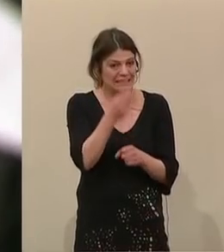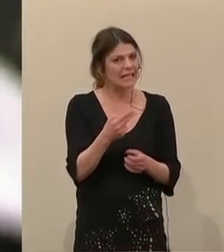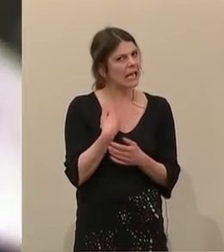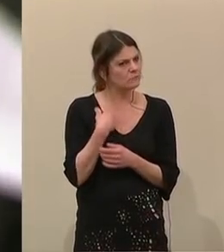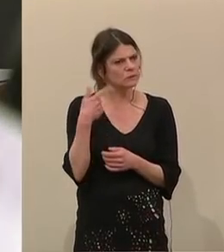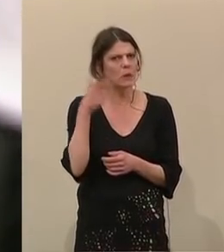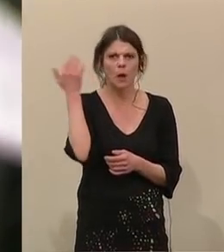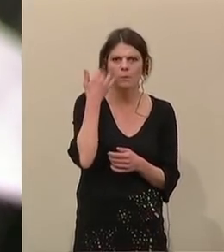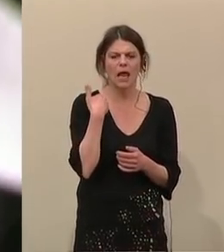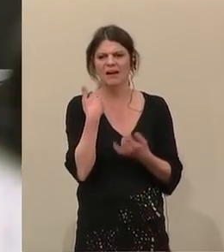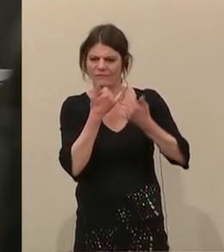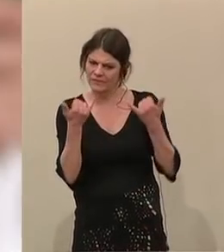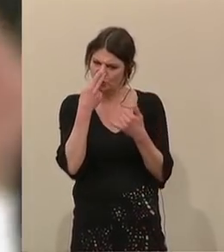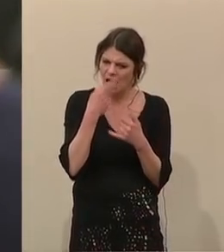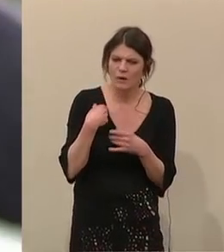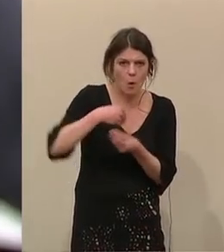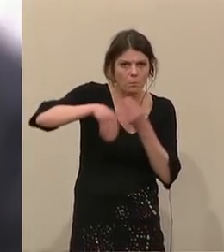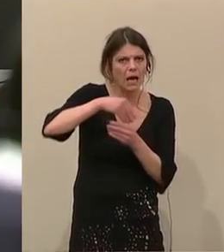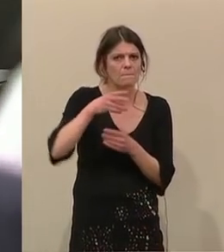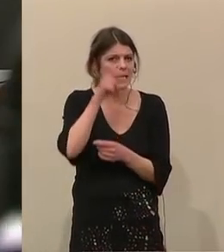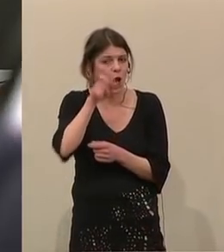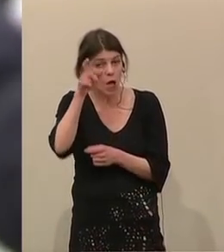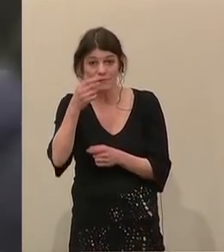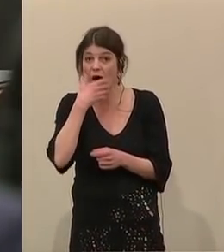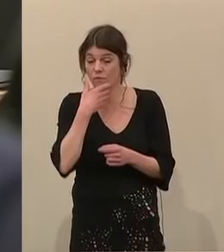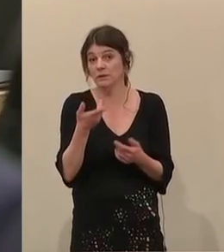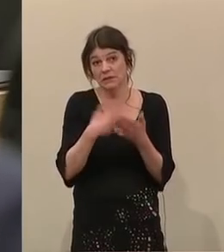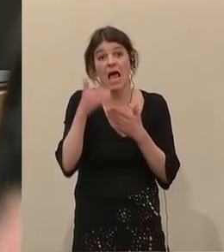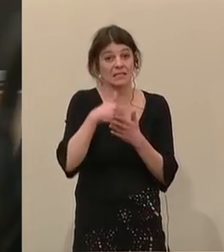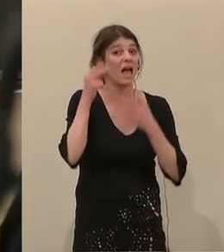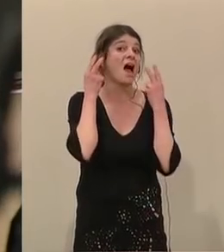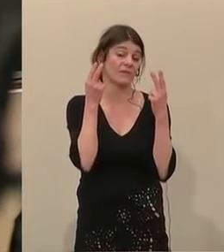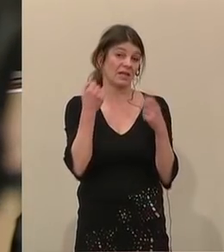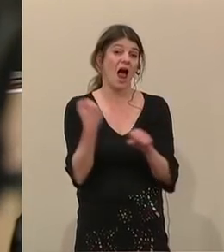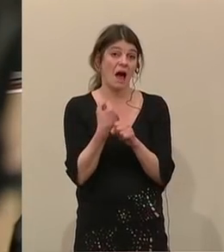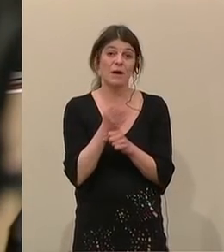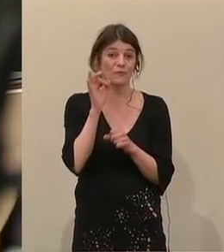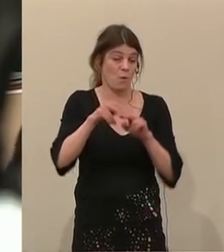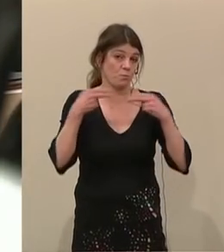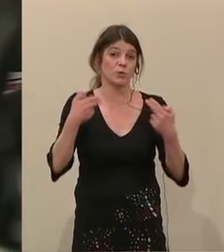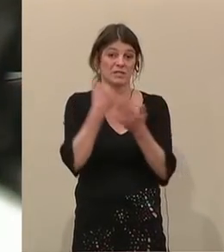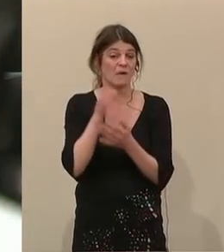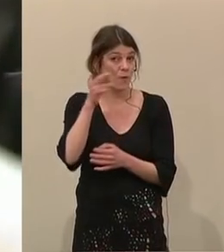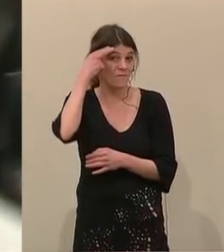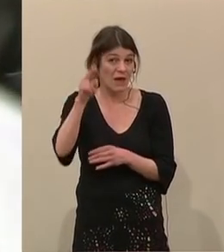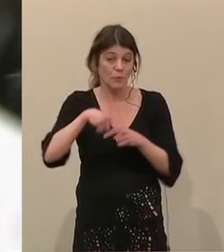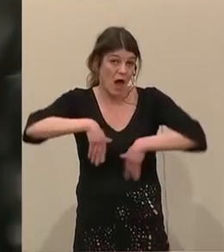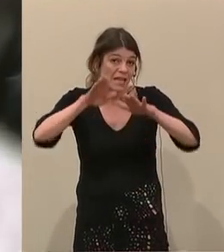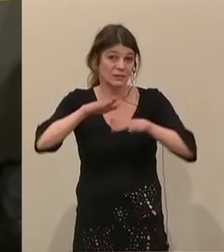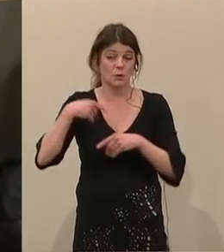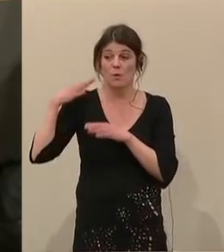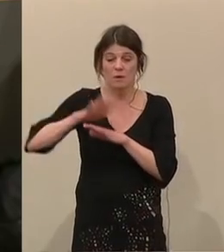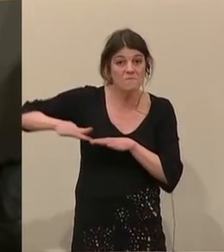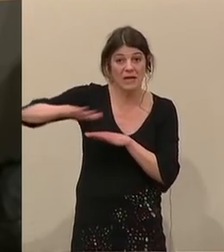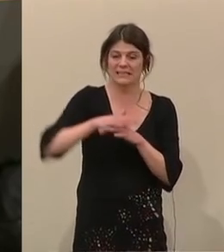Auseinandersetzung mit Afghanen einen wesentlichen Teil der so wichtigen Arbeit des Bundesamts für Fremden und Asylwesen ausmacht.